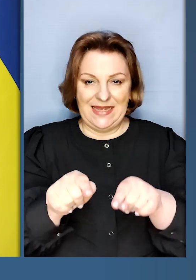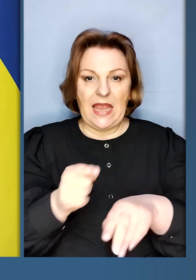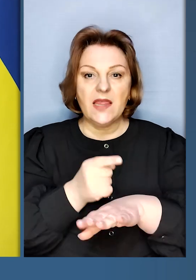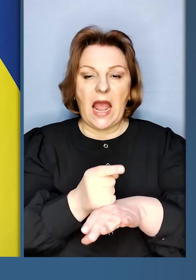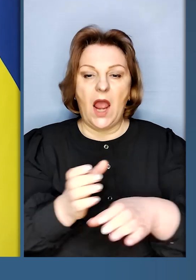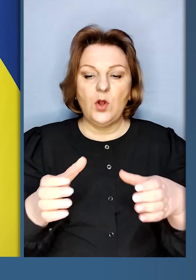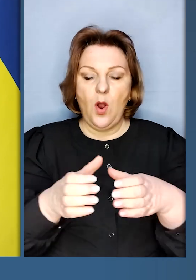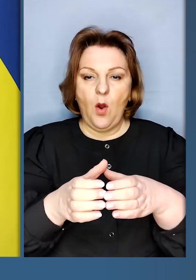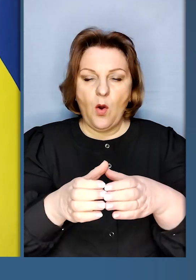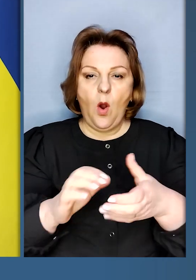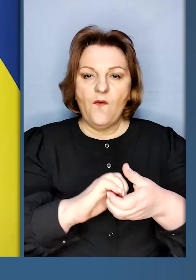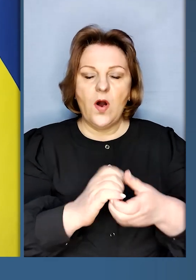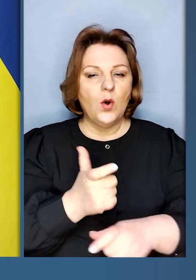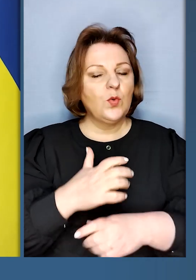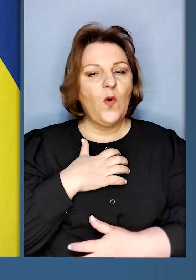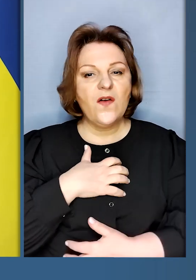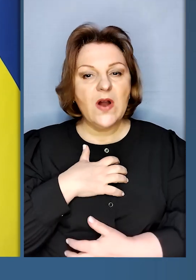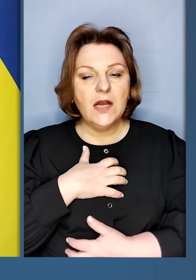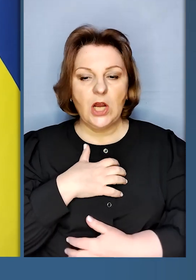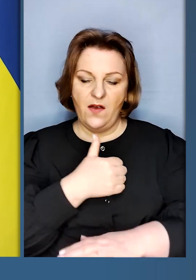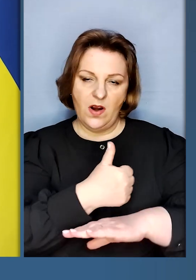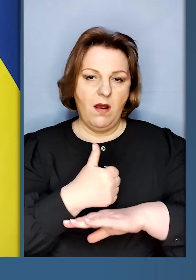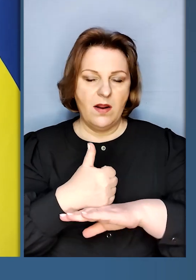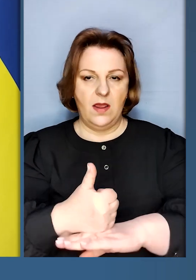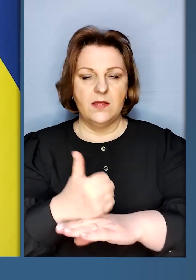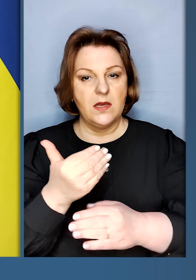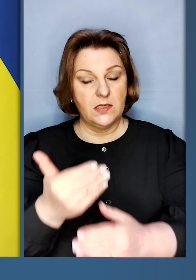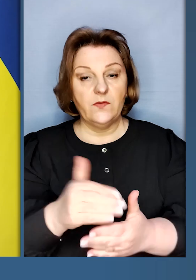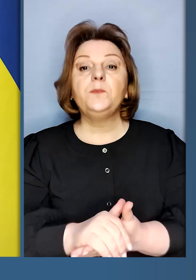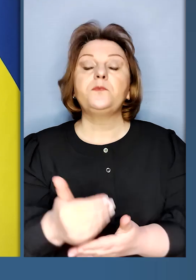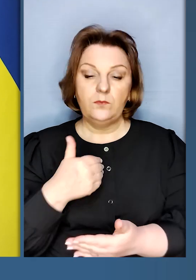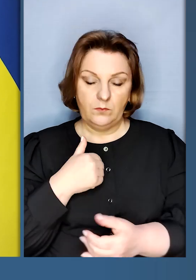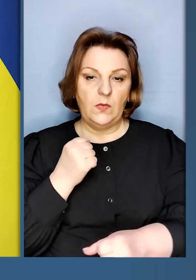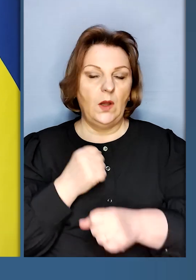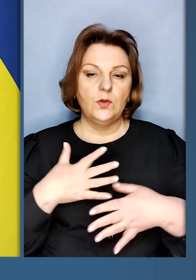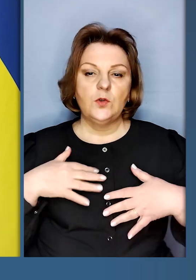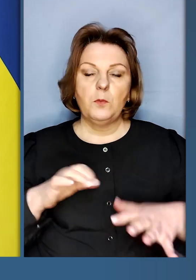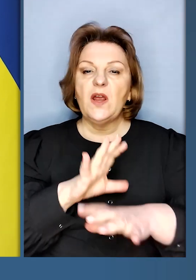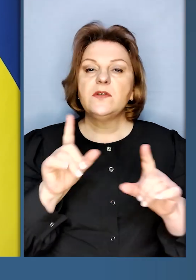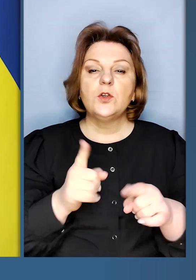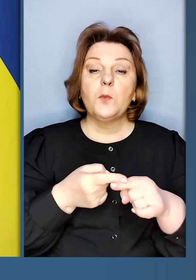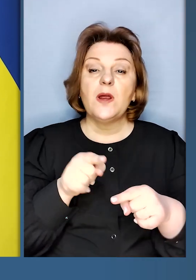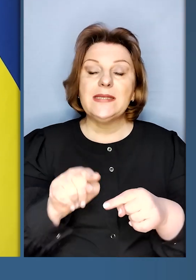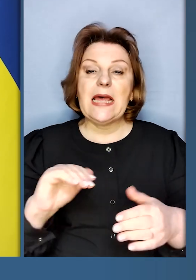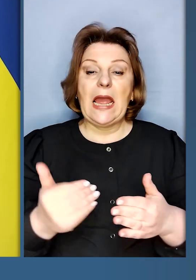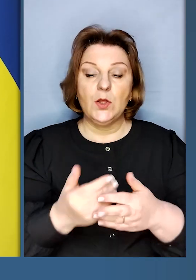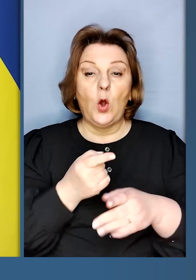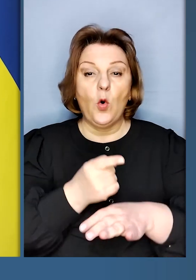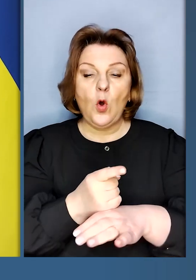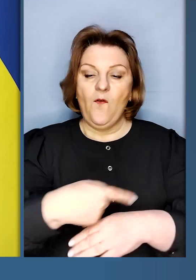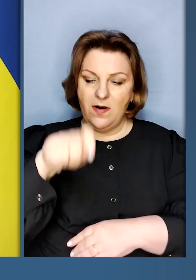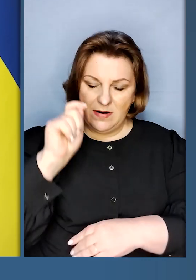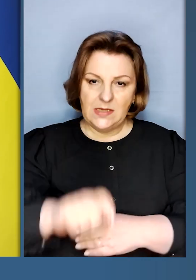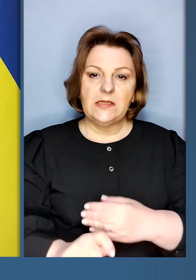коаліції. Це дуже важливо, важливе лідерство. І ми зробимо все, щоб цей новий танковий